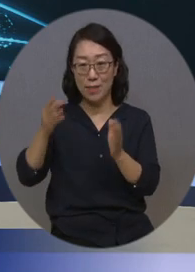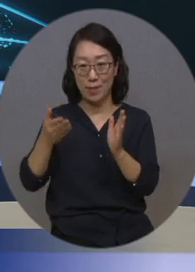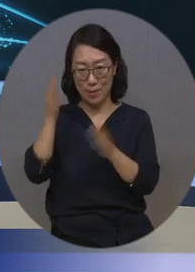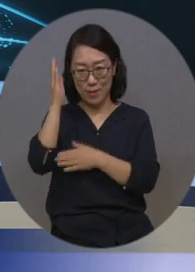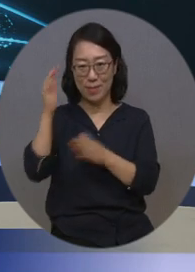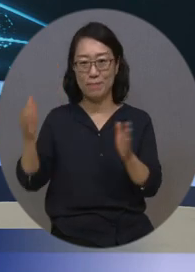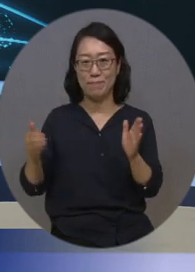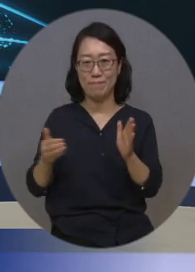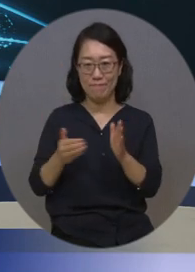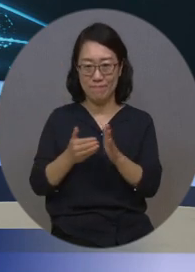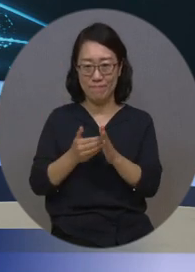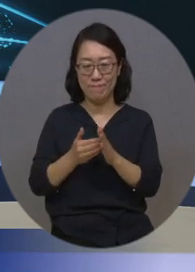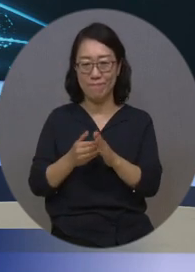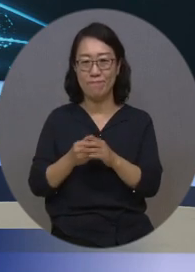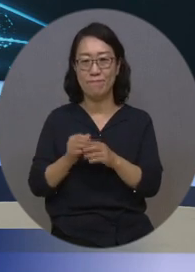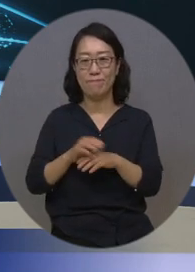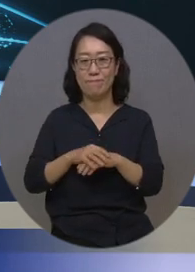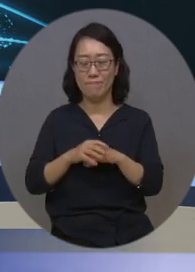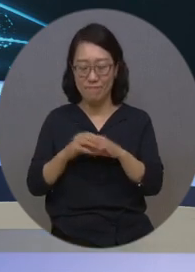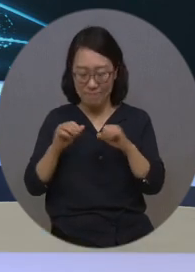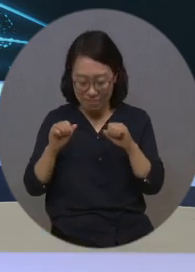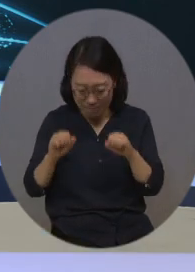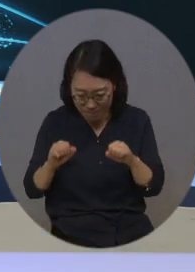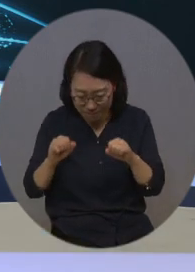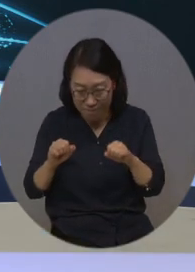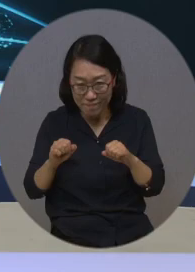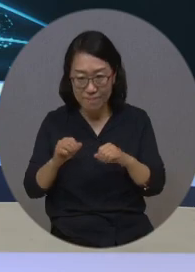마칩니다. 시청해주신 여러분 고맙습니다.